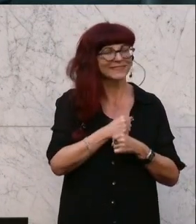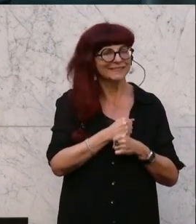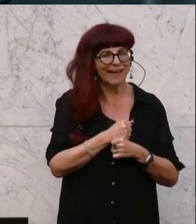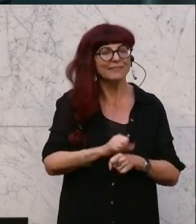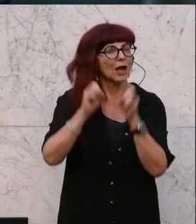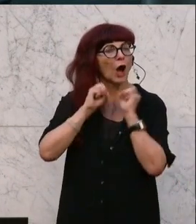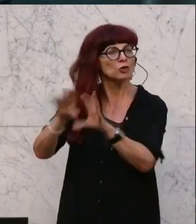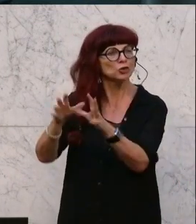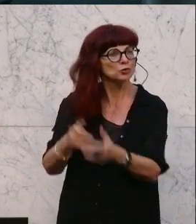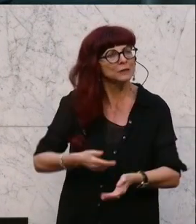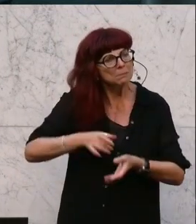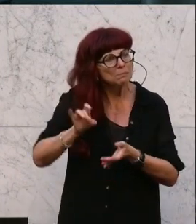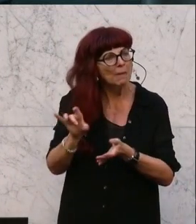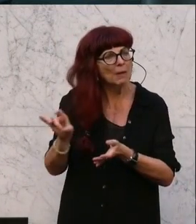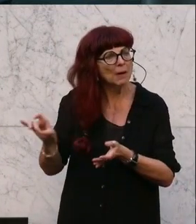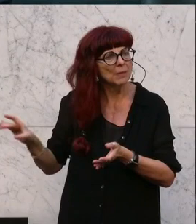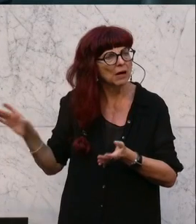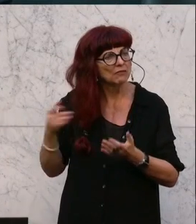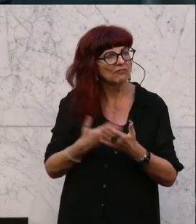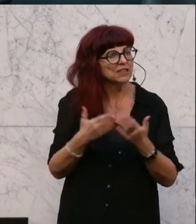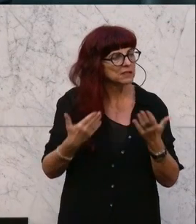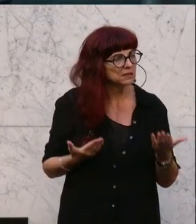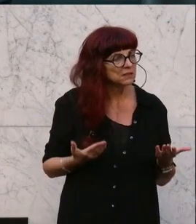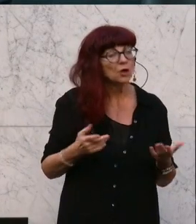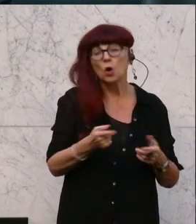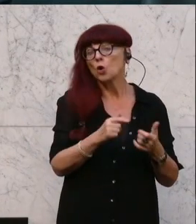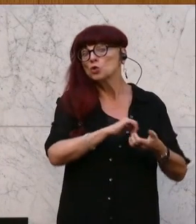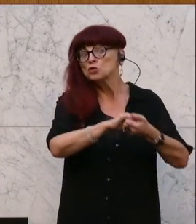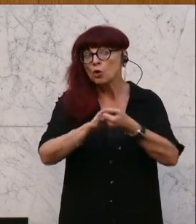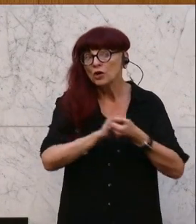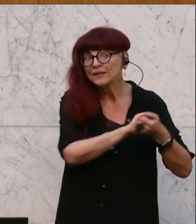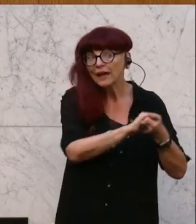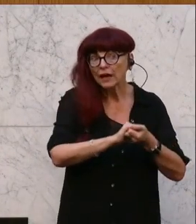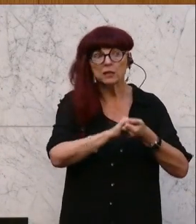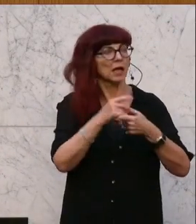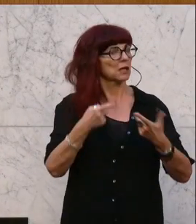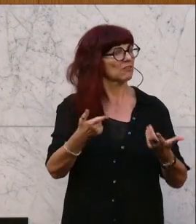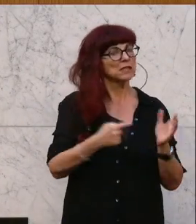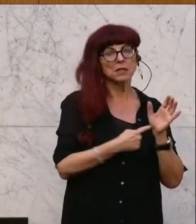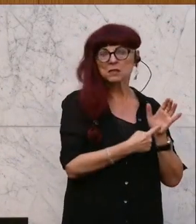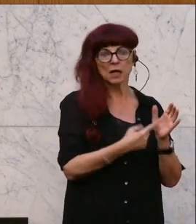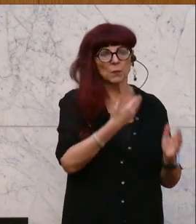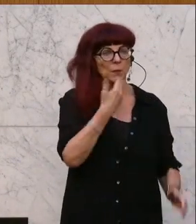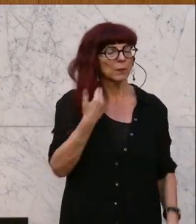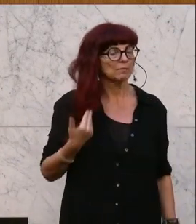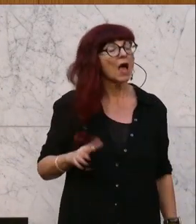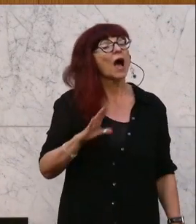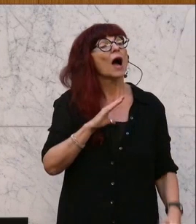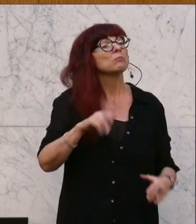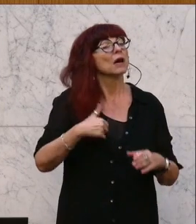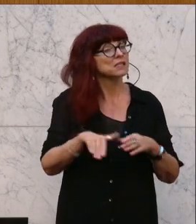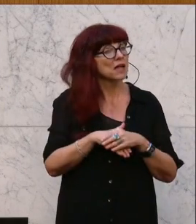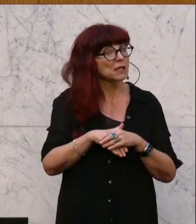rausgeschmissen. Da habe ich übrigens nirgendwo dann Solidaritätsbekundungen gehört. Es gab dann aber stattdessen den